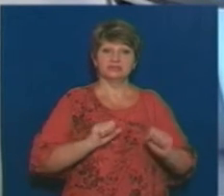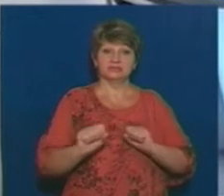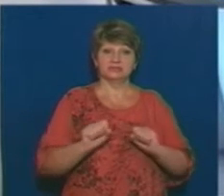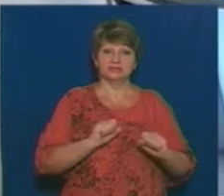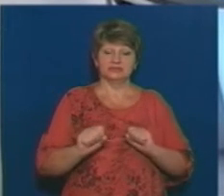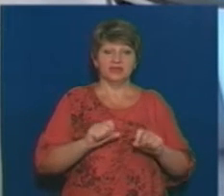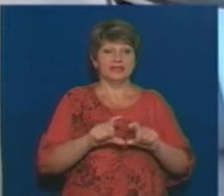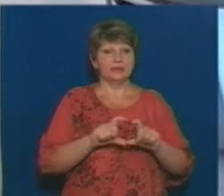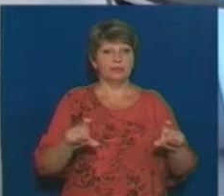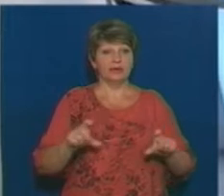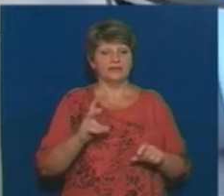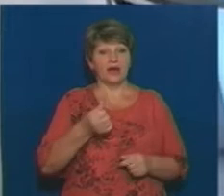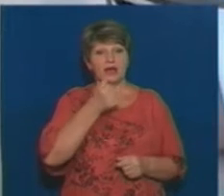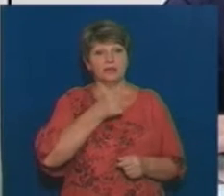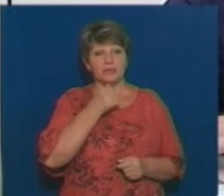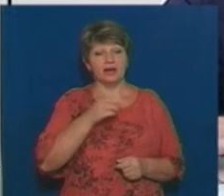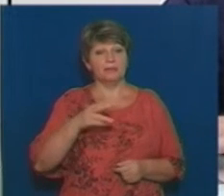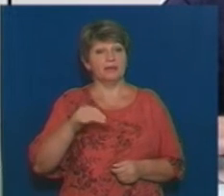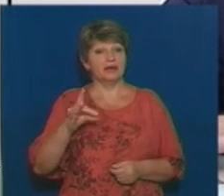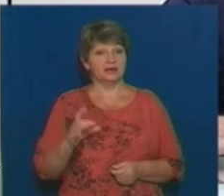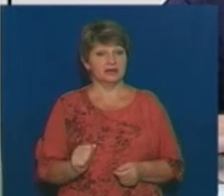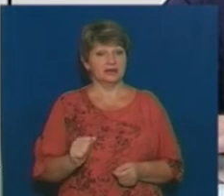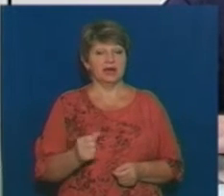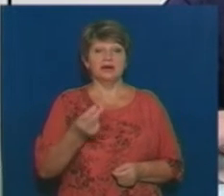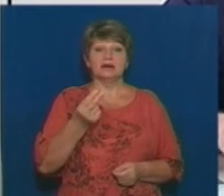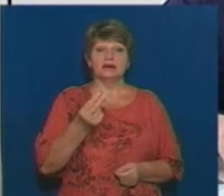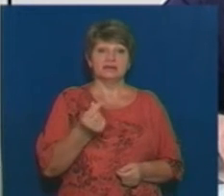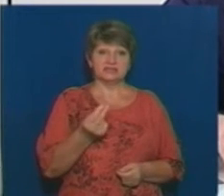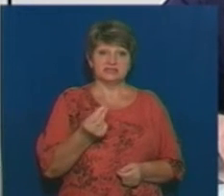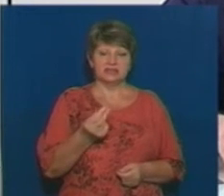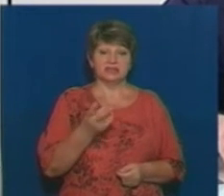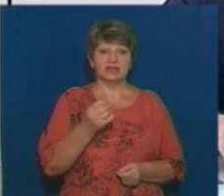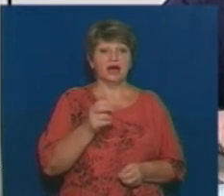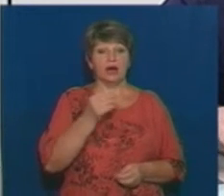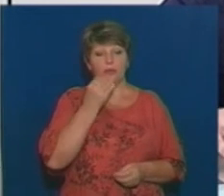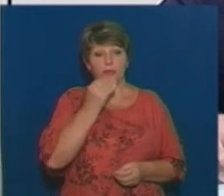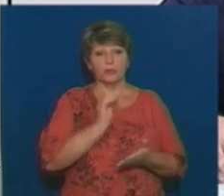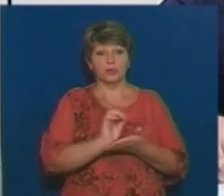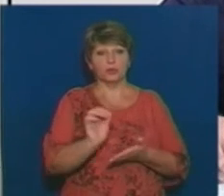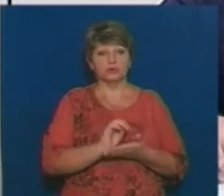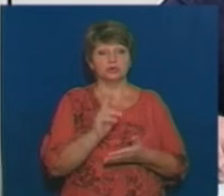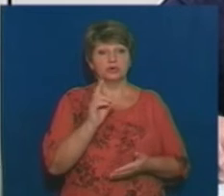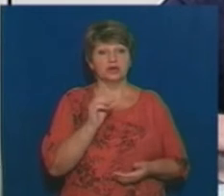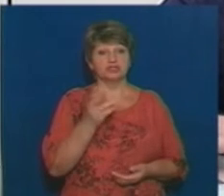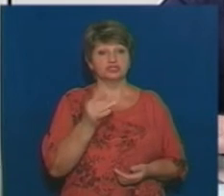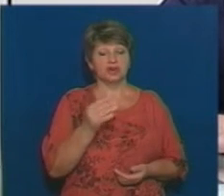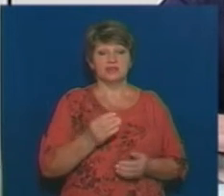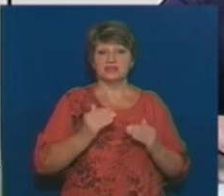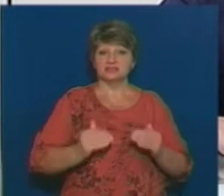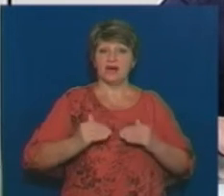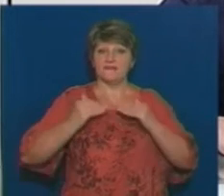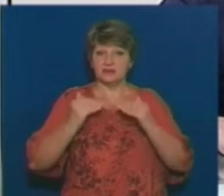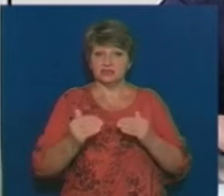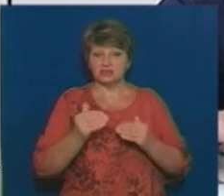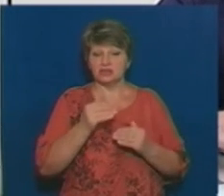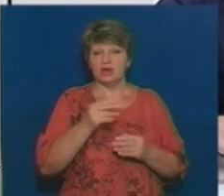на ім'я міського голови. І тоді було повідомлено, що ціни на продукцію «Каштан» завищено, продукція недоброякісна, поставки здійснюються